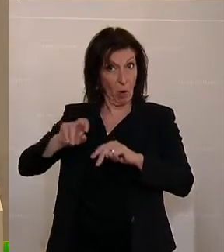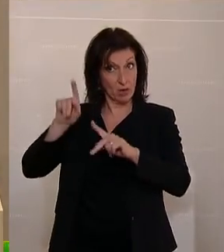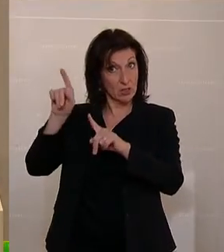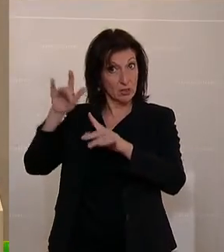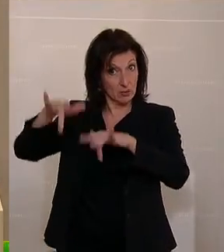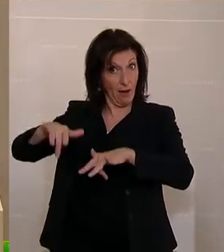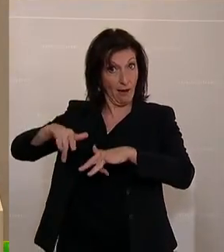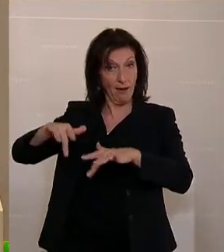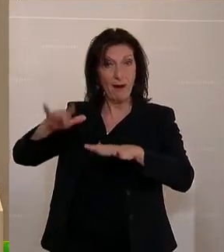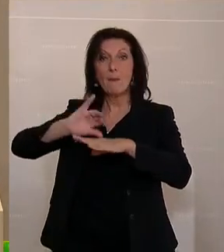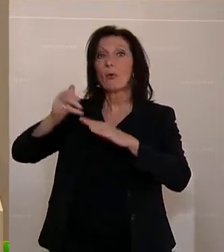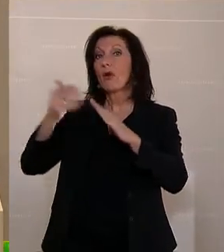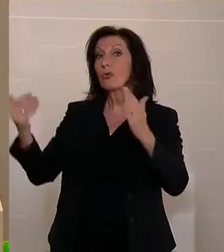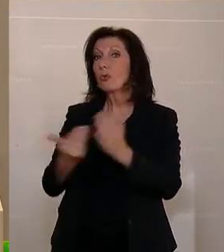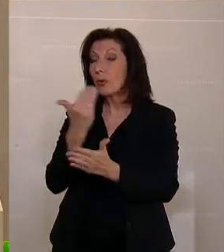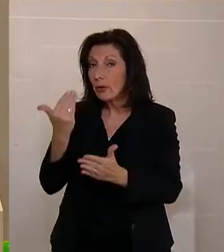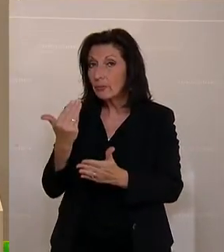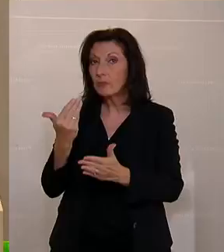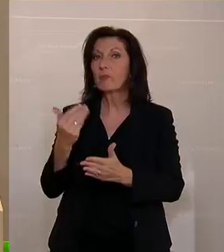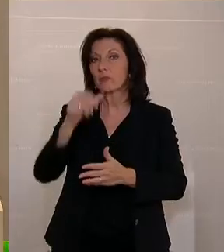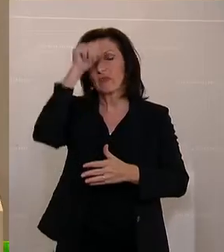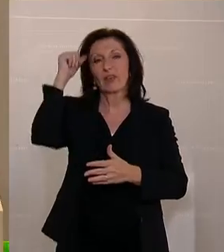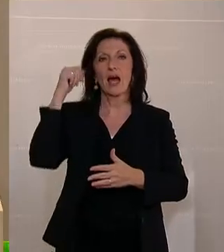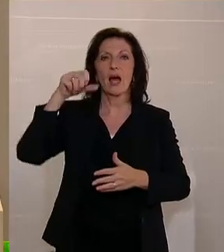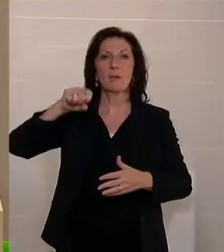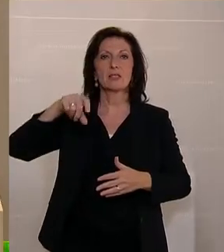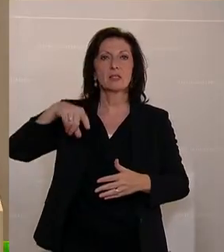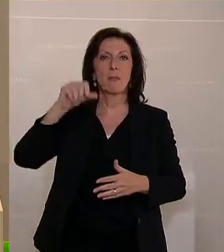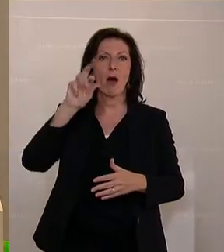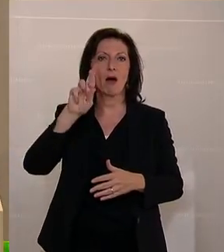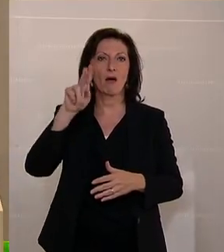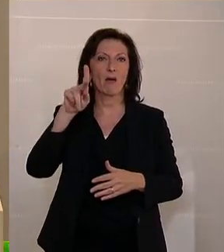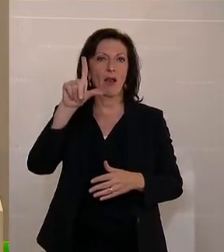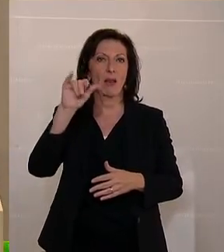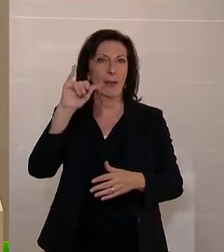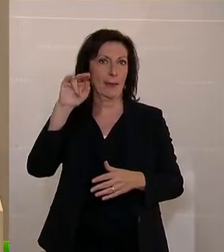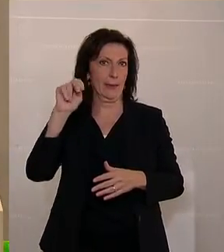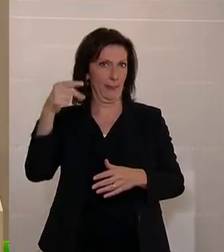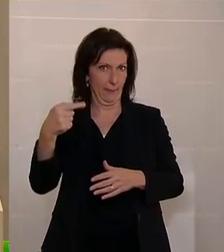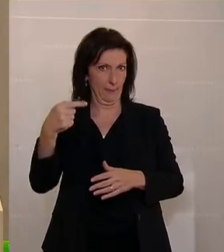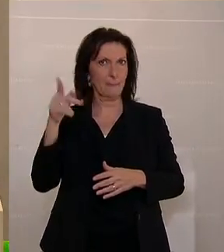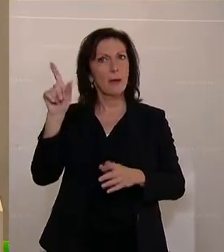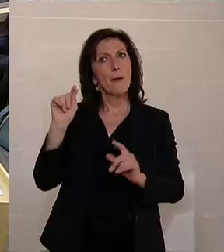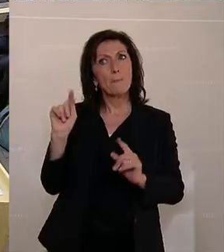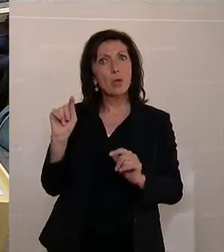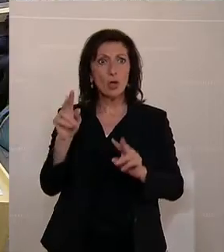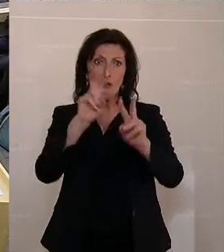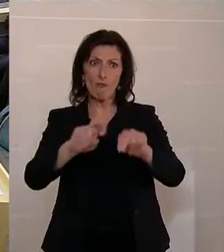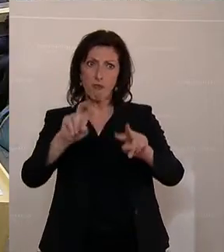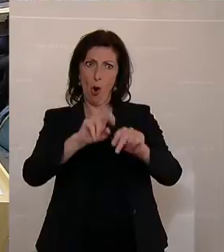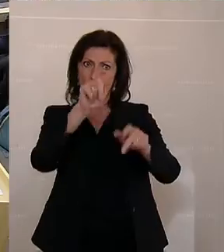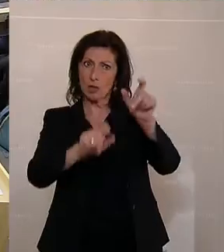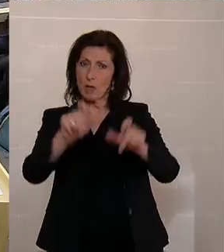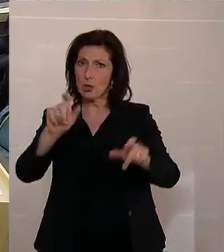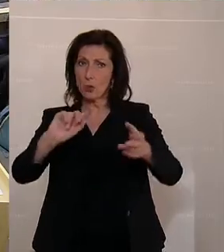Projekt, ein Förderprojekt, das heißt Sparkling, wo eben den Forschern gezeigt wird und sie begleitet werden, wie